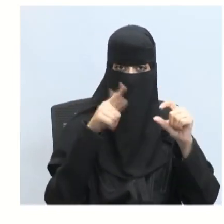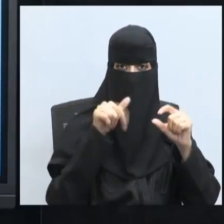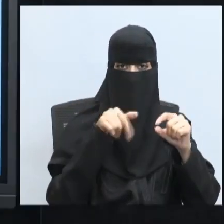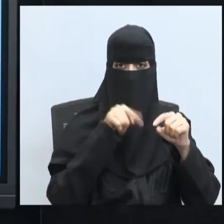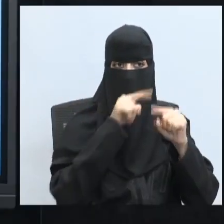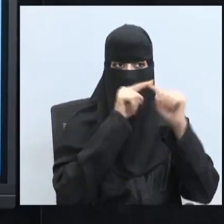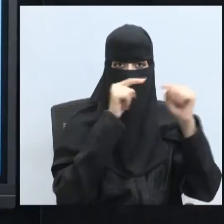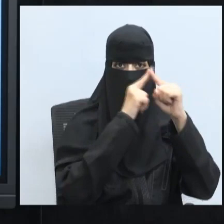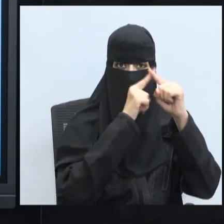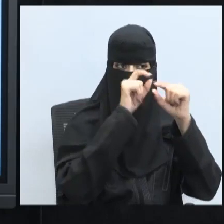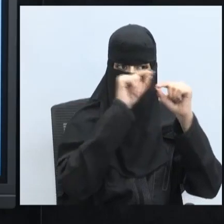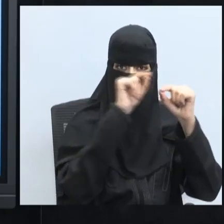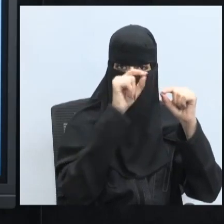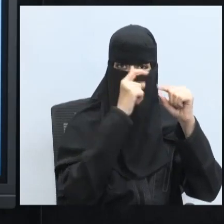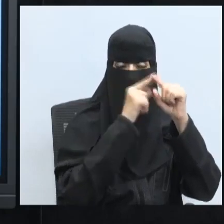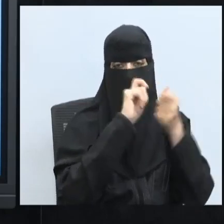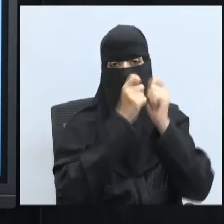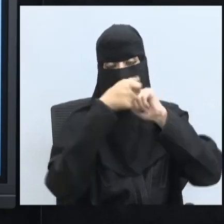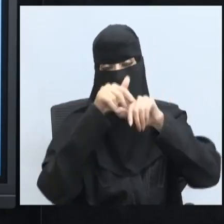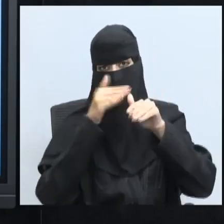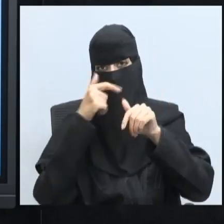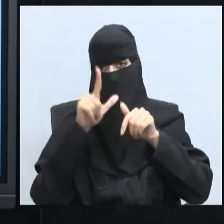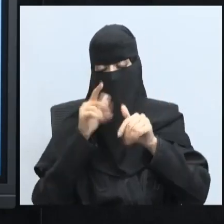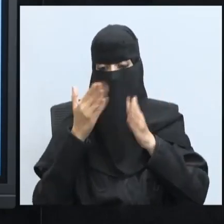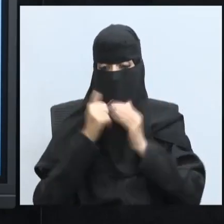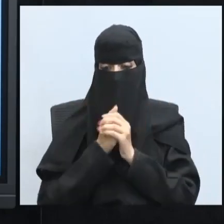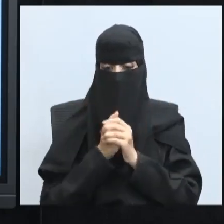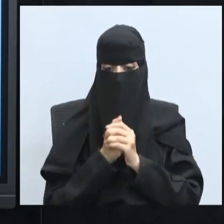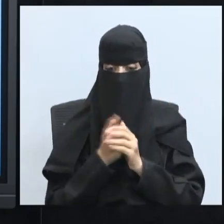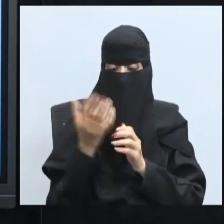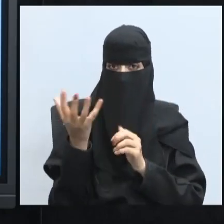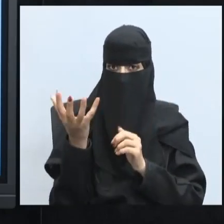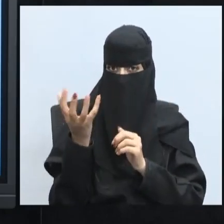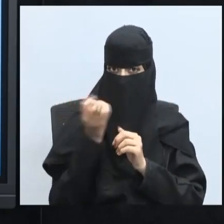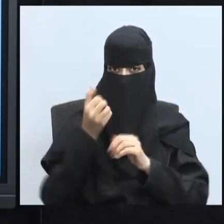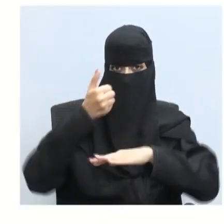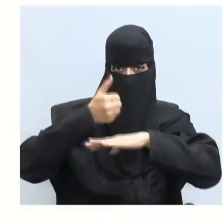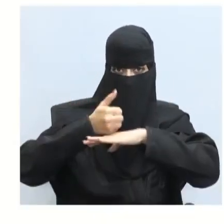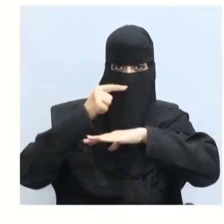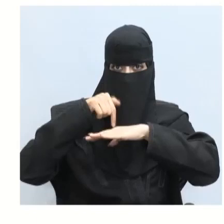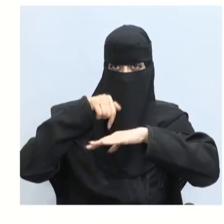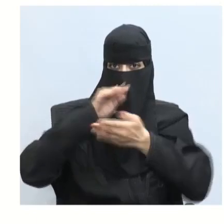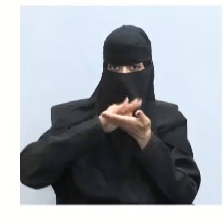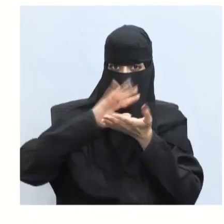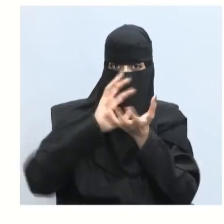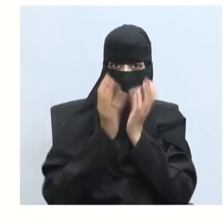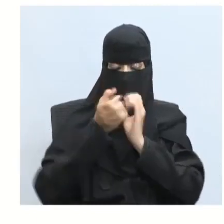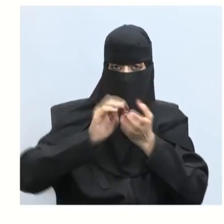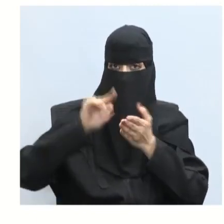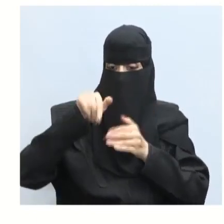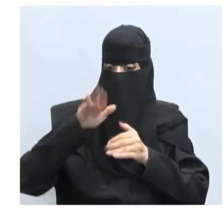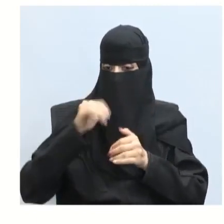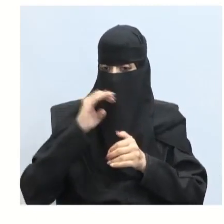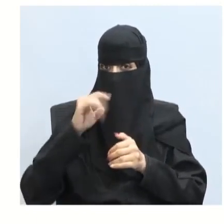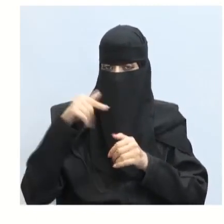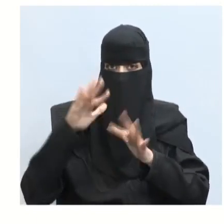صحح ما تحته هو خط المصدر الرئيس للضوء على الأرض هو الشمس نعم أحسنت إجابة صحيحة